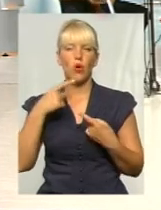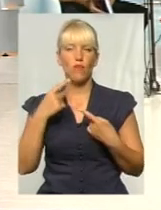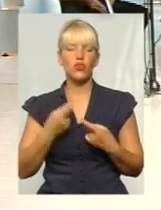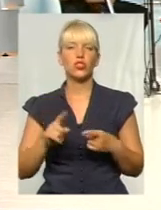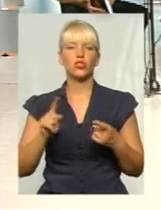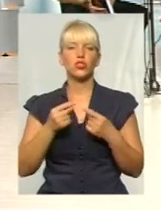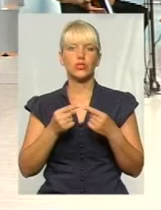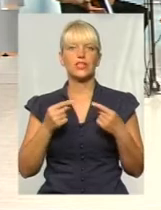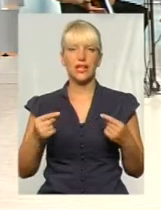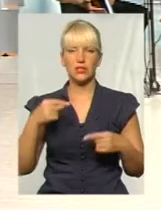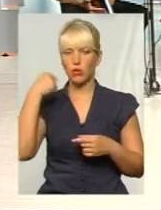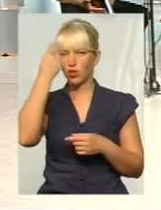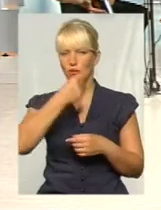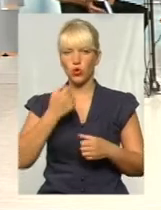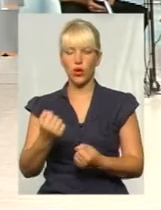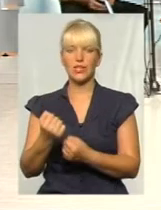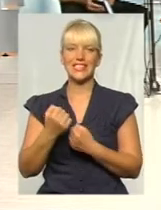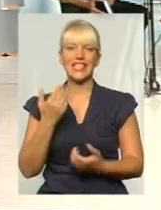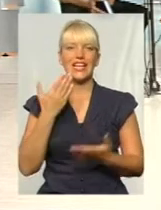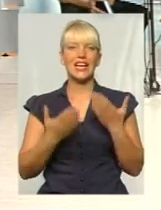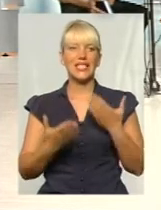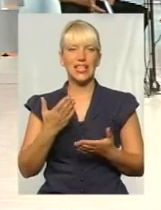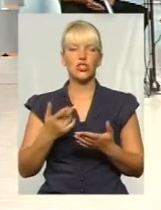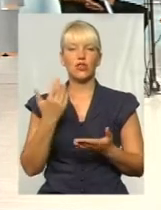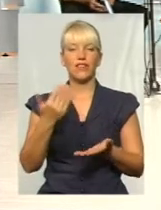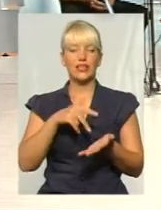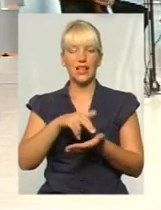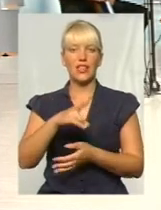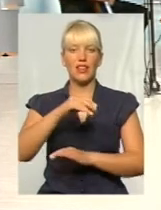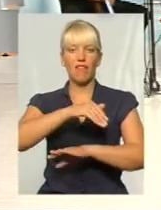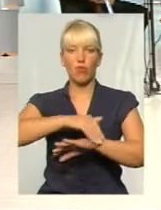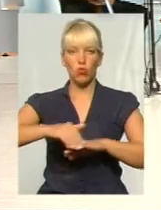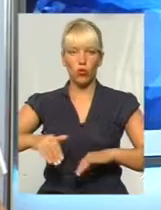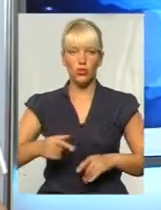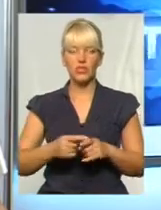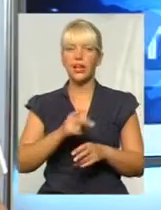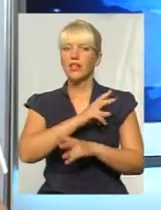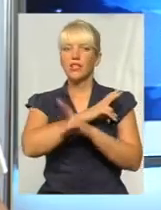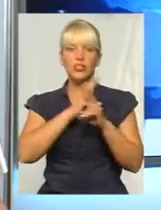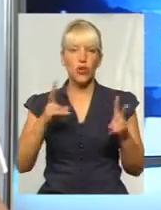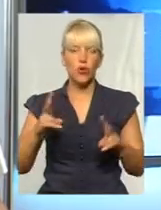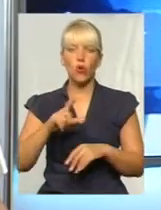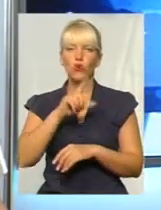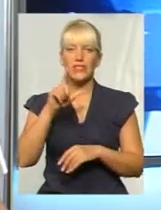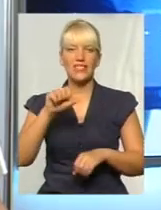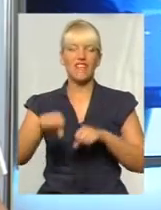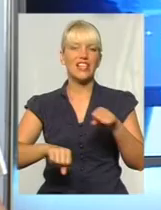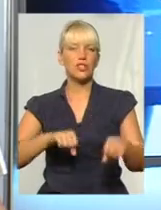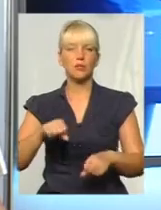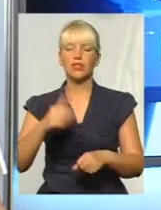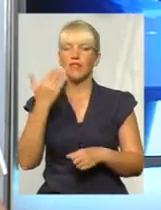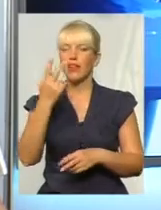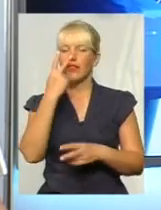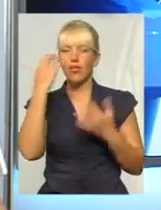Засоби індивідуального захисту. Якщо ви вийдете на вулицю, ви майже ні у кого не побачите шолом. Шолом,